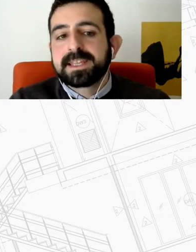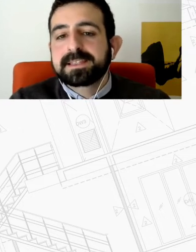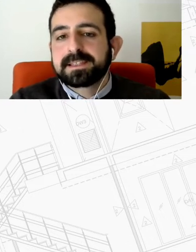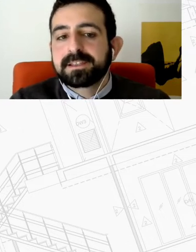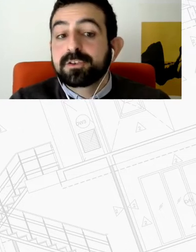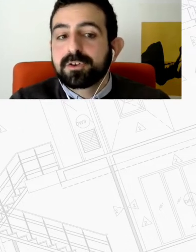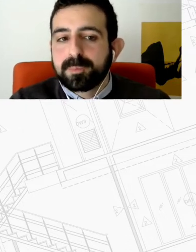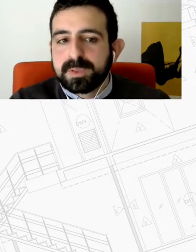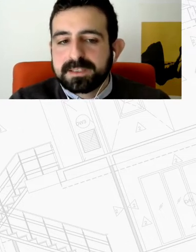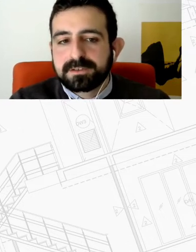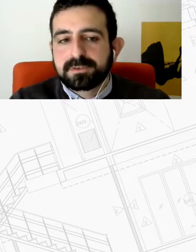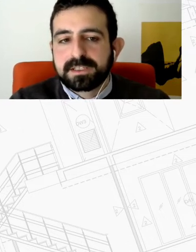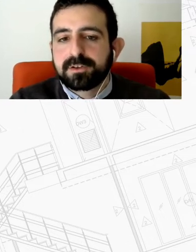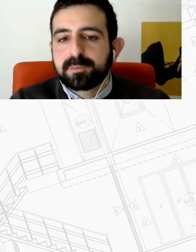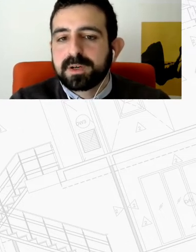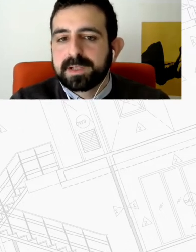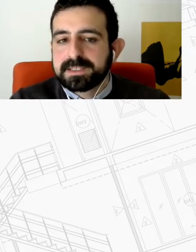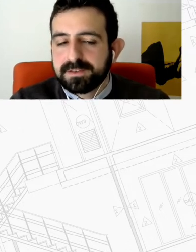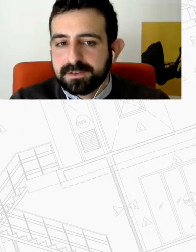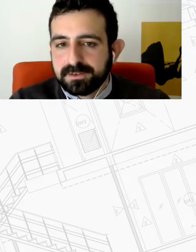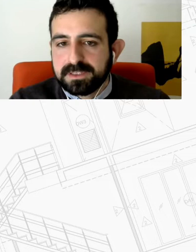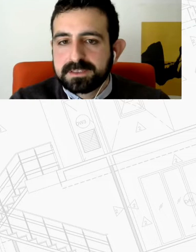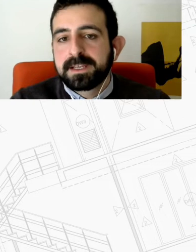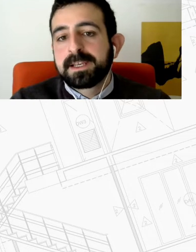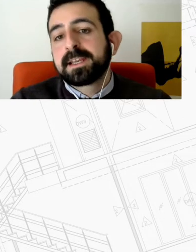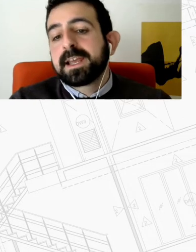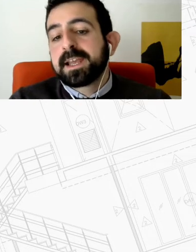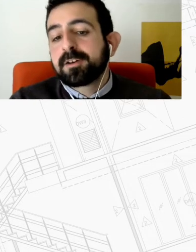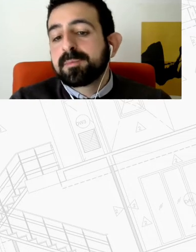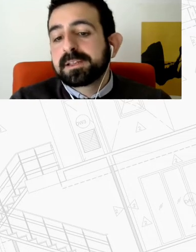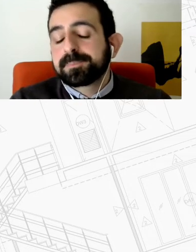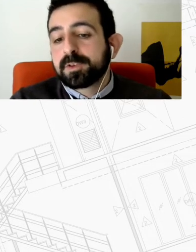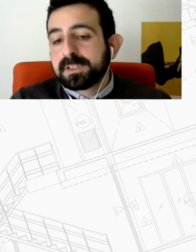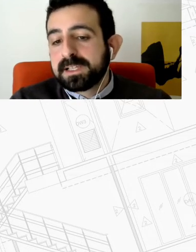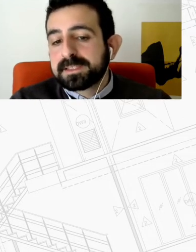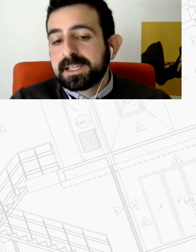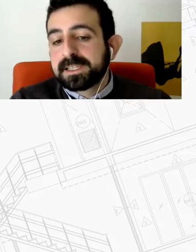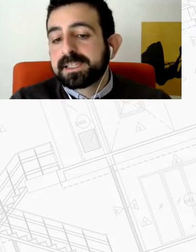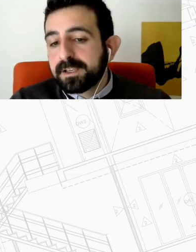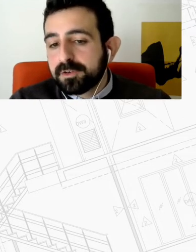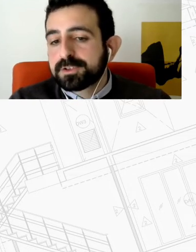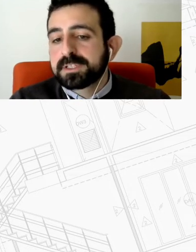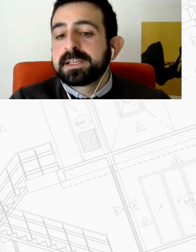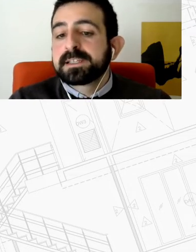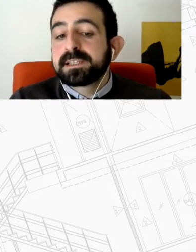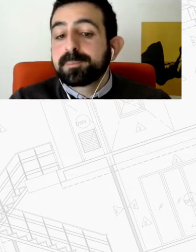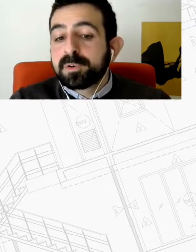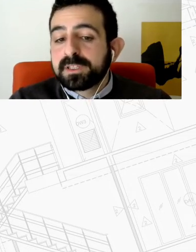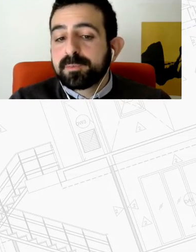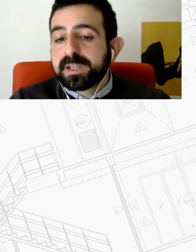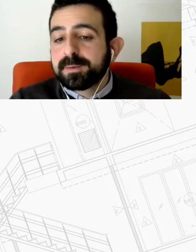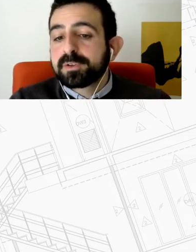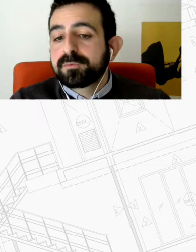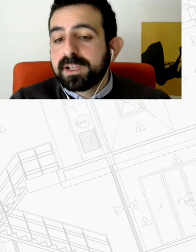για την κοινωνικοποίηση των κατοικιών που είχαν περάσει οι ιδιότητες έχουμε το 2019 και 2020 την